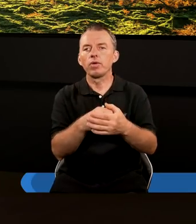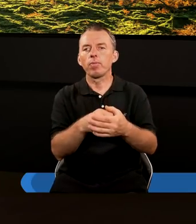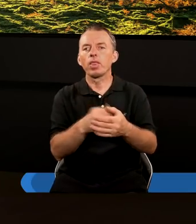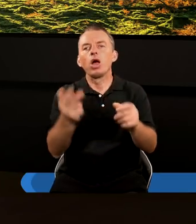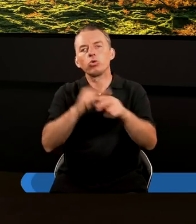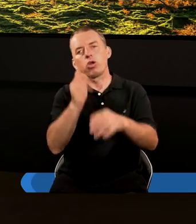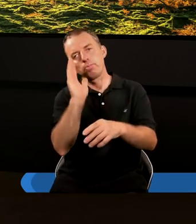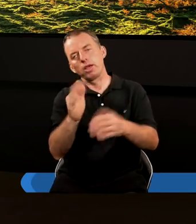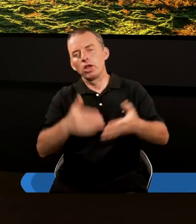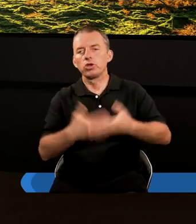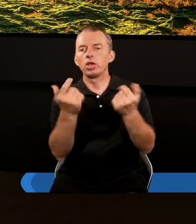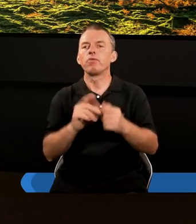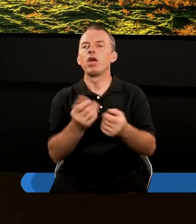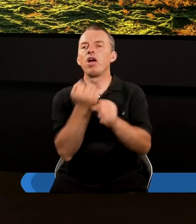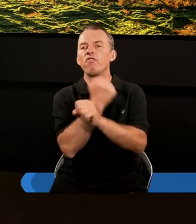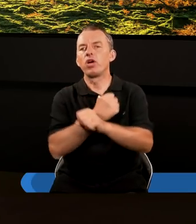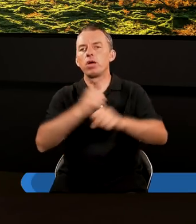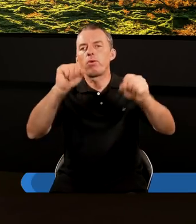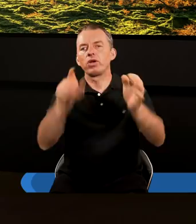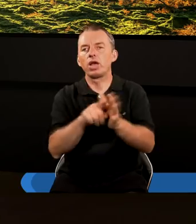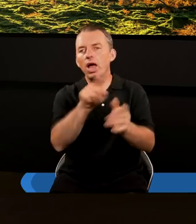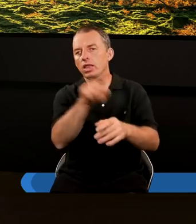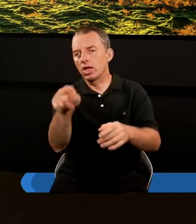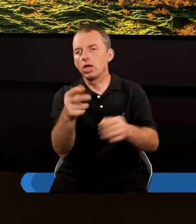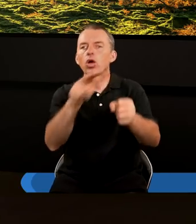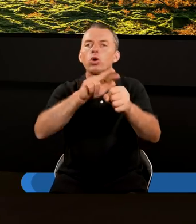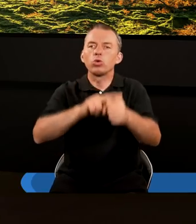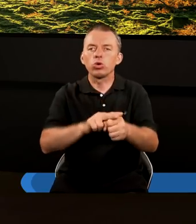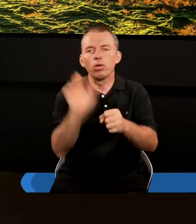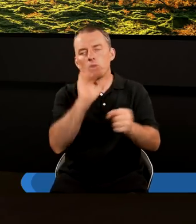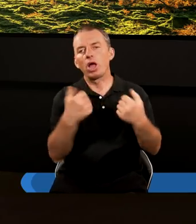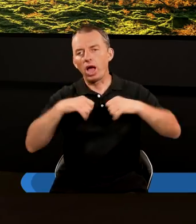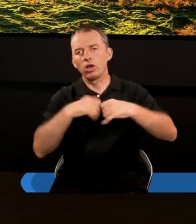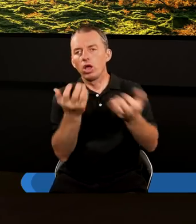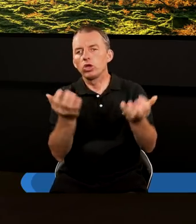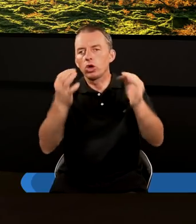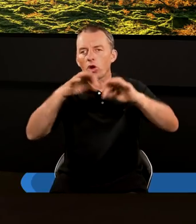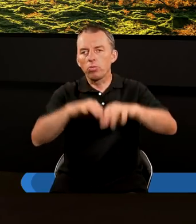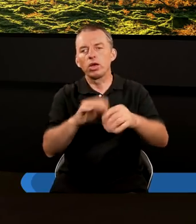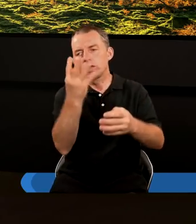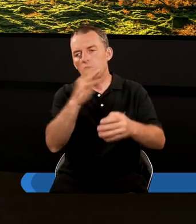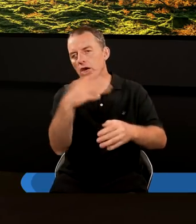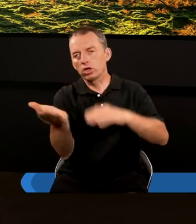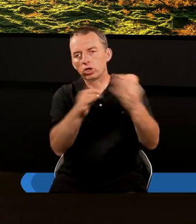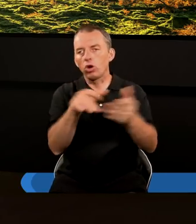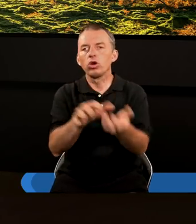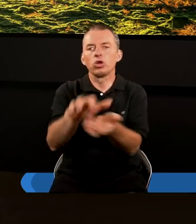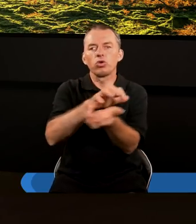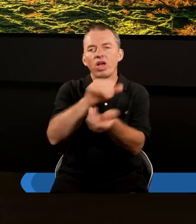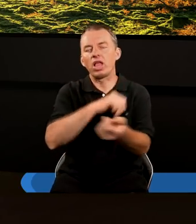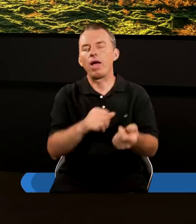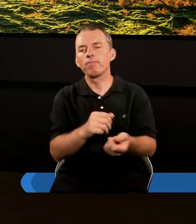który będzie dniem wybawienia, dla tych, których Boży aniołowie zgromadzą z czterech stron świata. Tak?